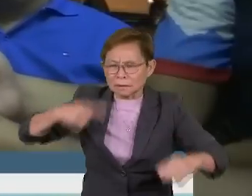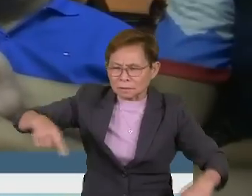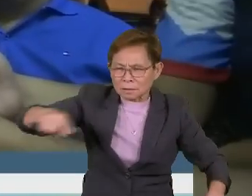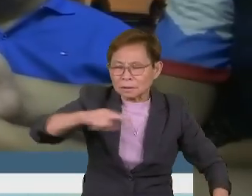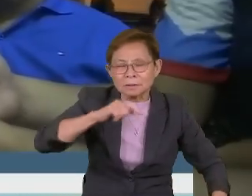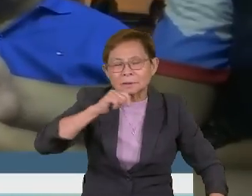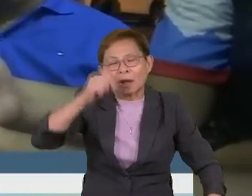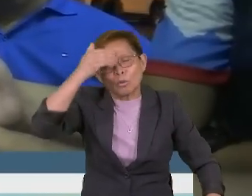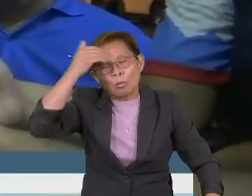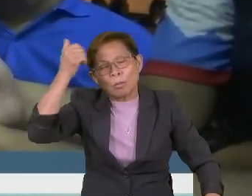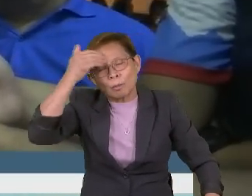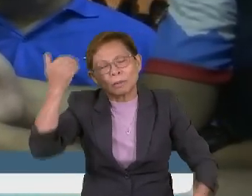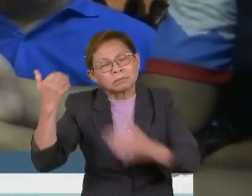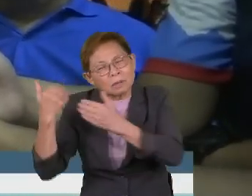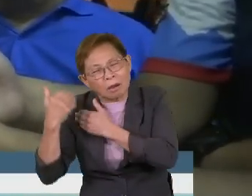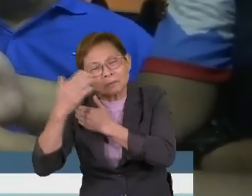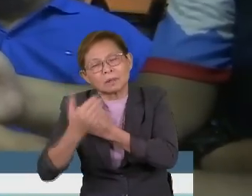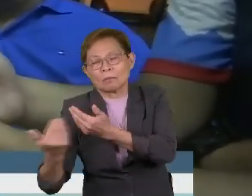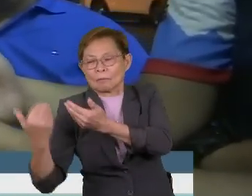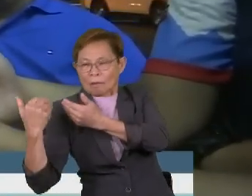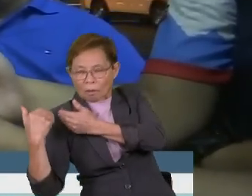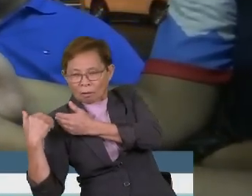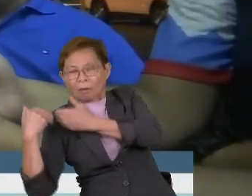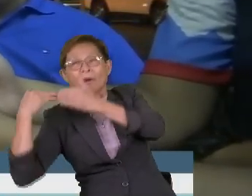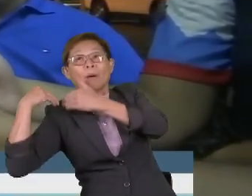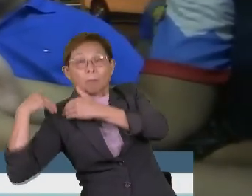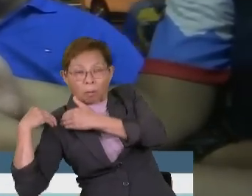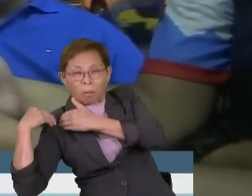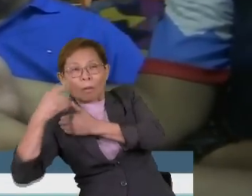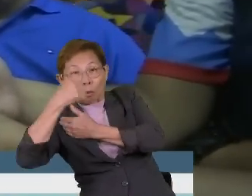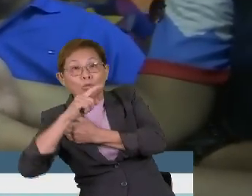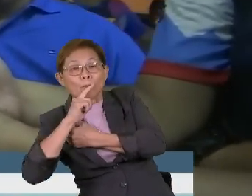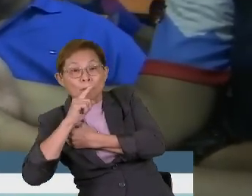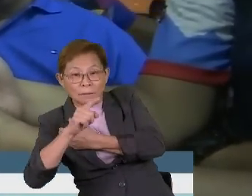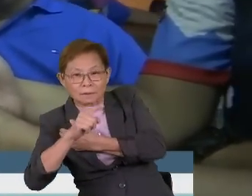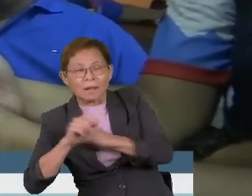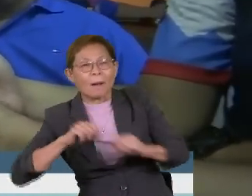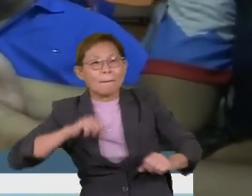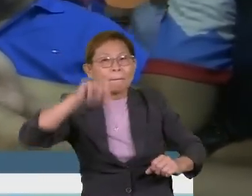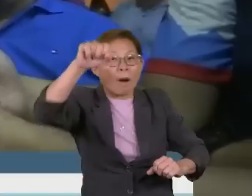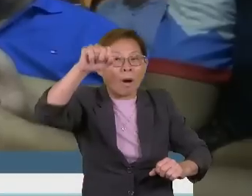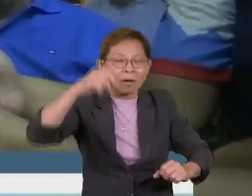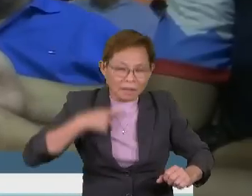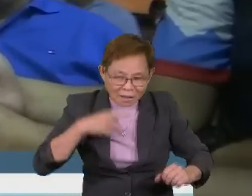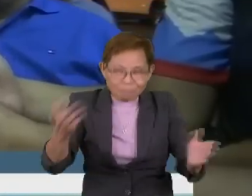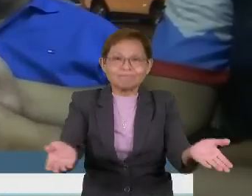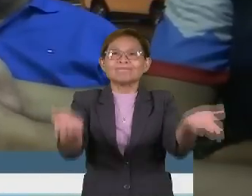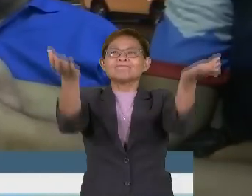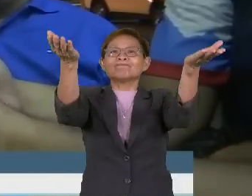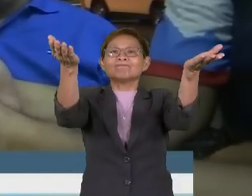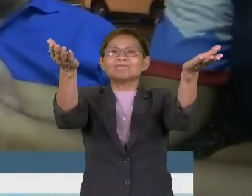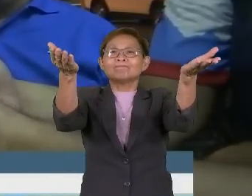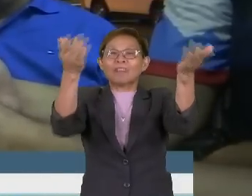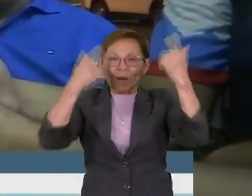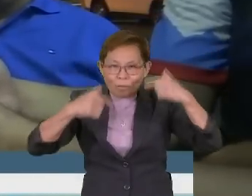akan lupa soal tanggungjawab dan amanah yang harus kita pikul dan galas untuk memastikan supaya kemerdekaan harus kita julang dan akan